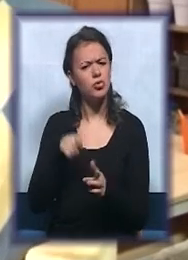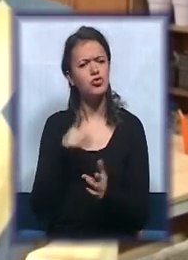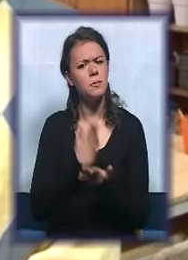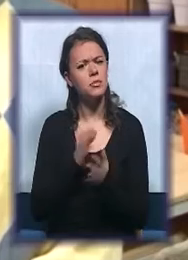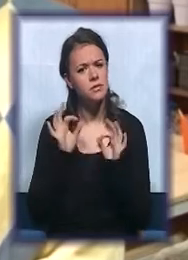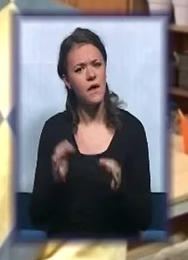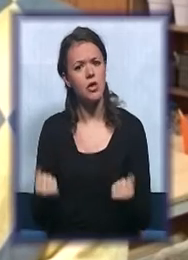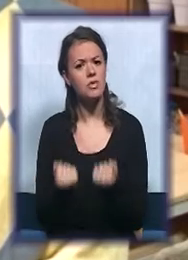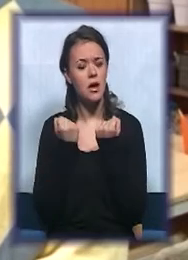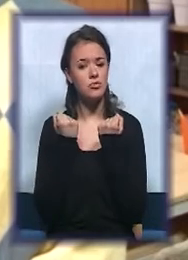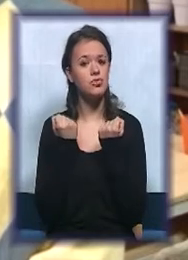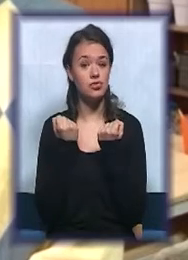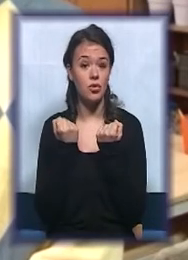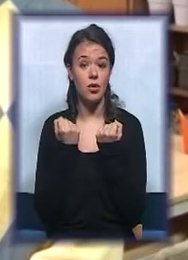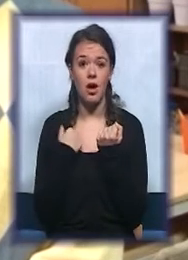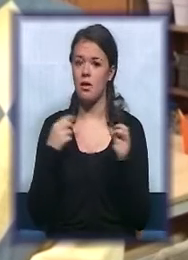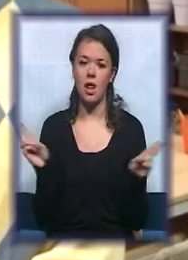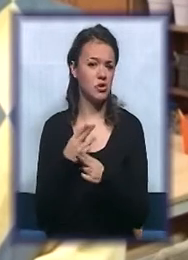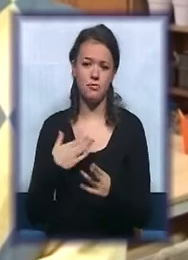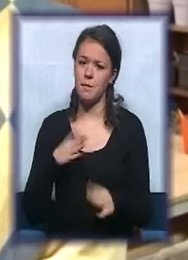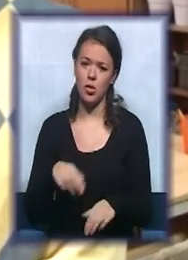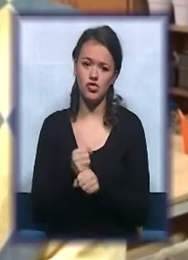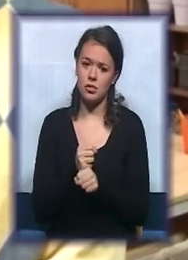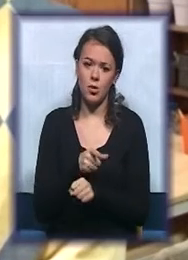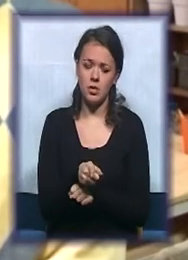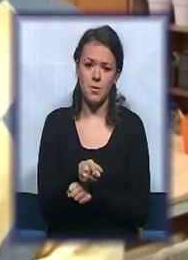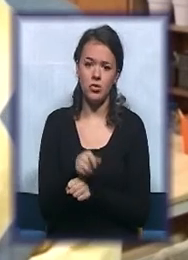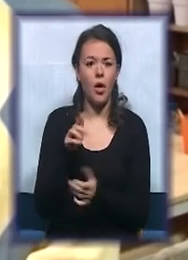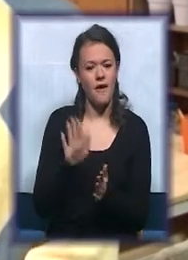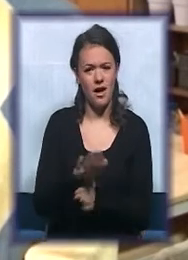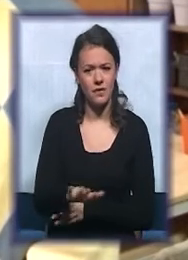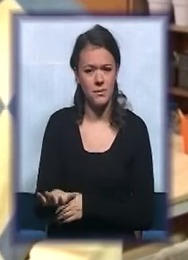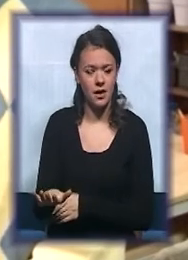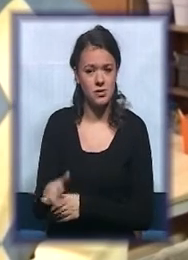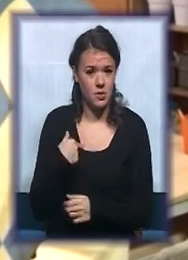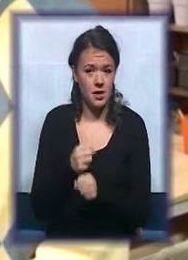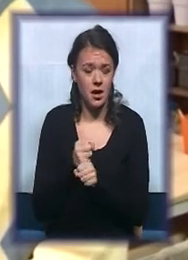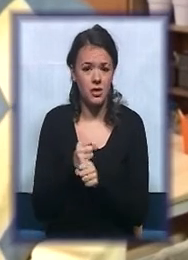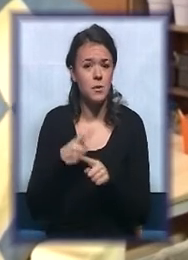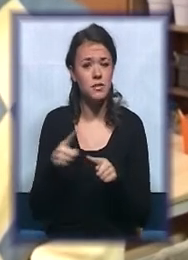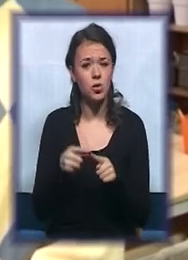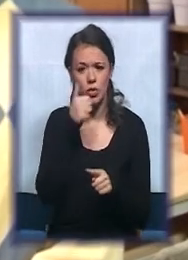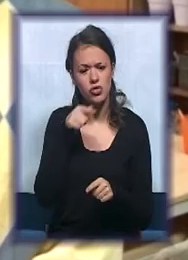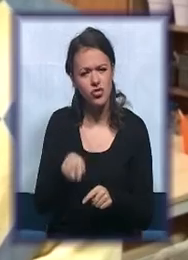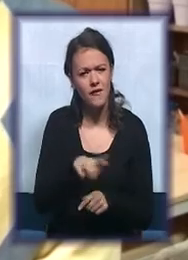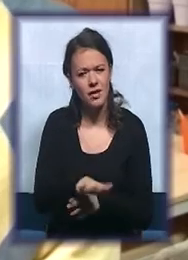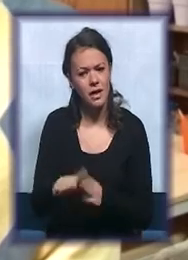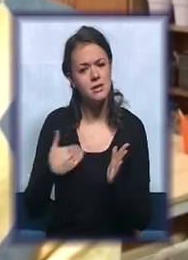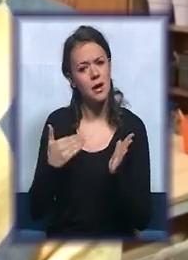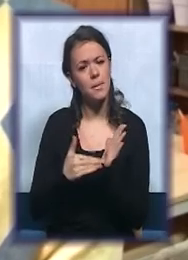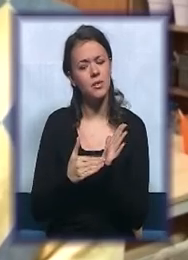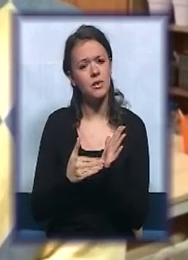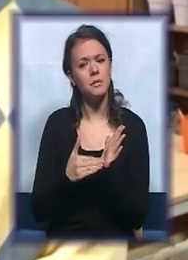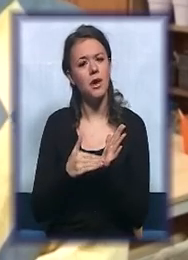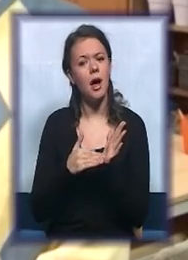teško i nećemo moći da izrađemo na kraj sa ovakvom decom, jer ipak za ovakvu decu treba čovjek prvo